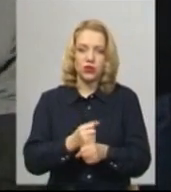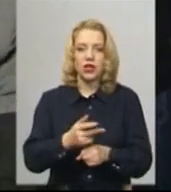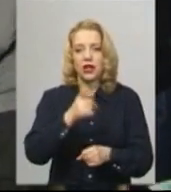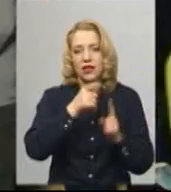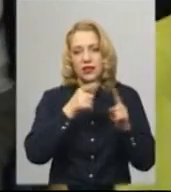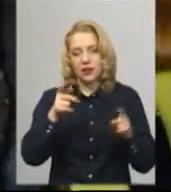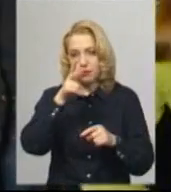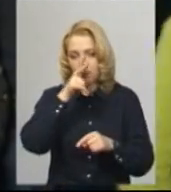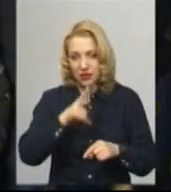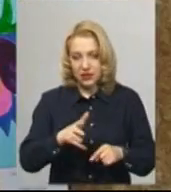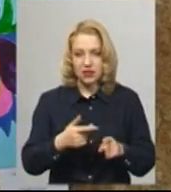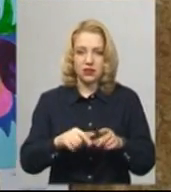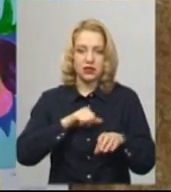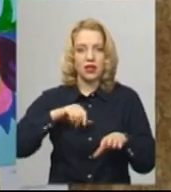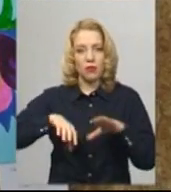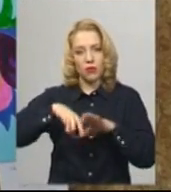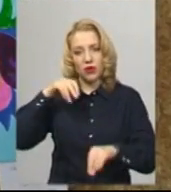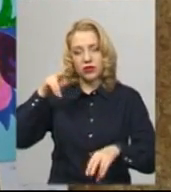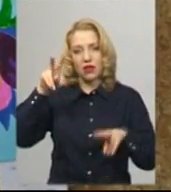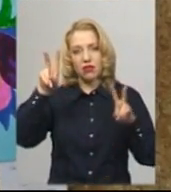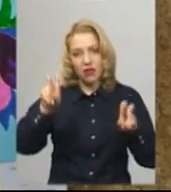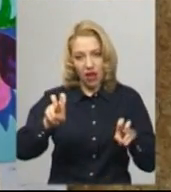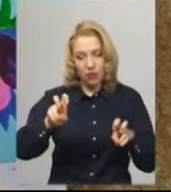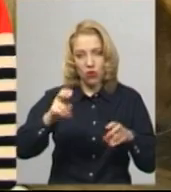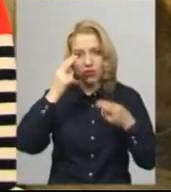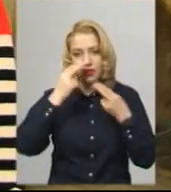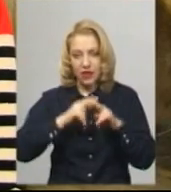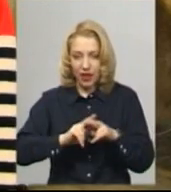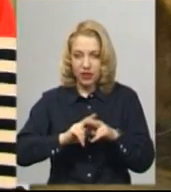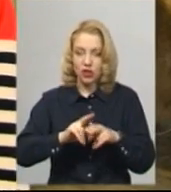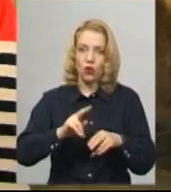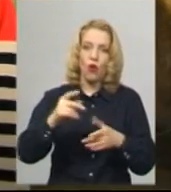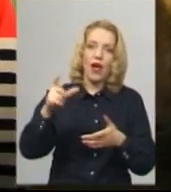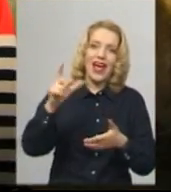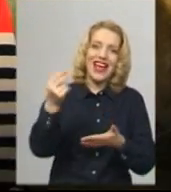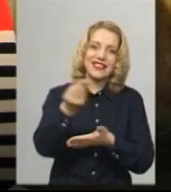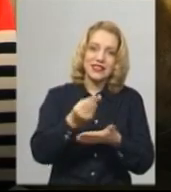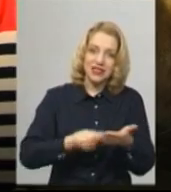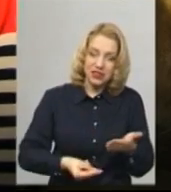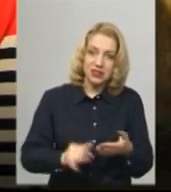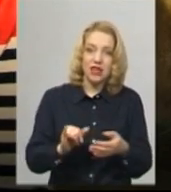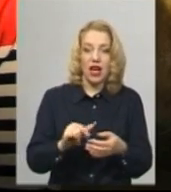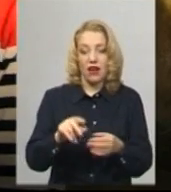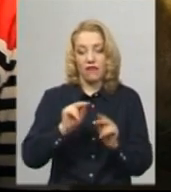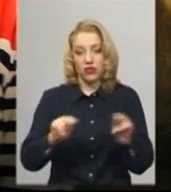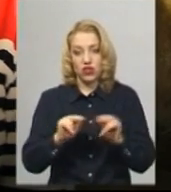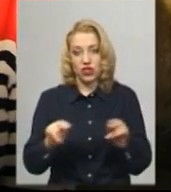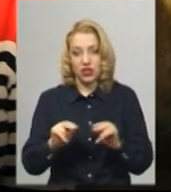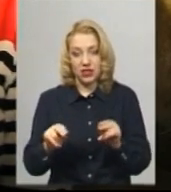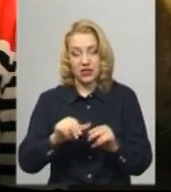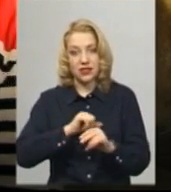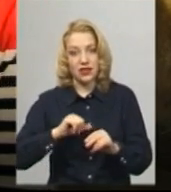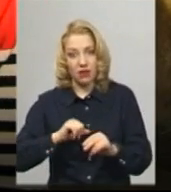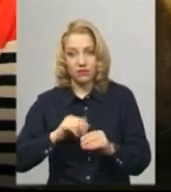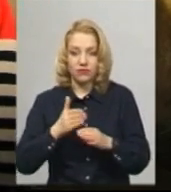місяців. Самостійно обирають тему, техніку та ескіз, вчитель коригує роботу. Хочела б звернути увагу на роботу крапочками, так